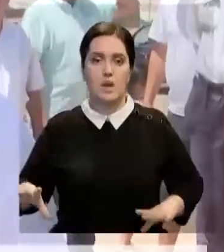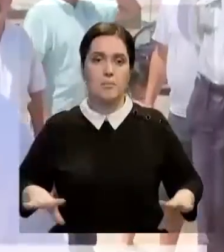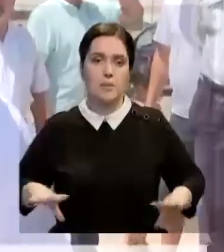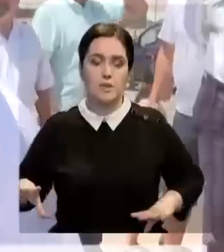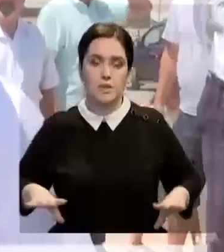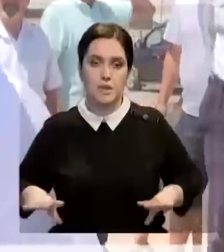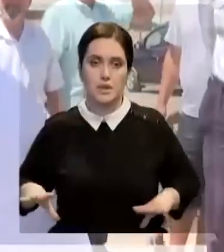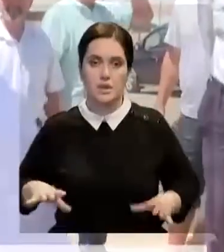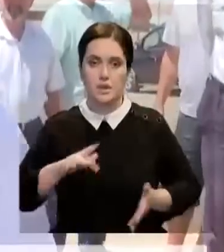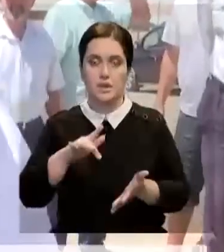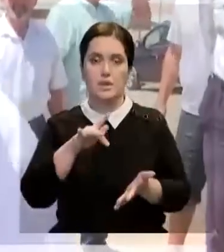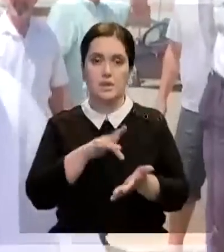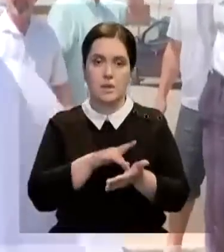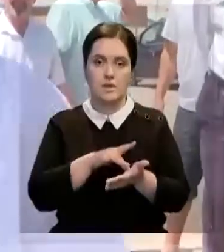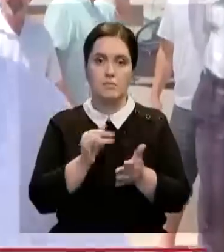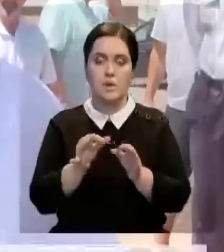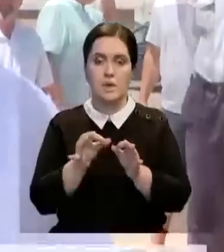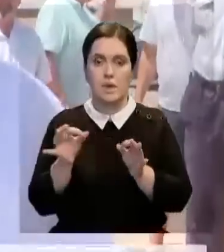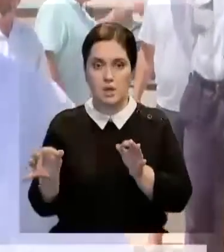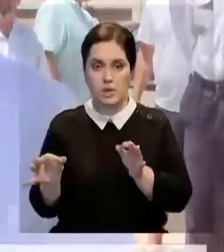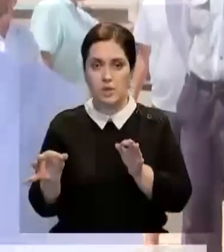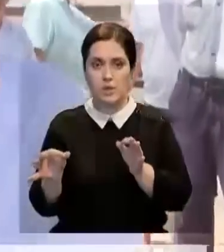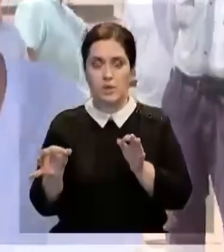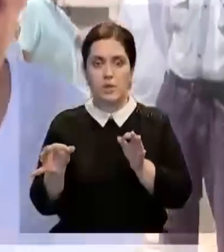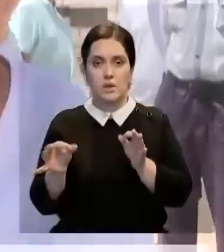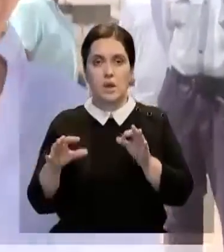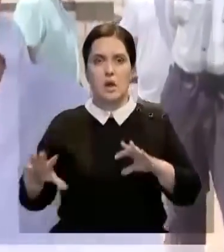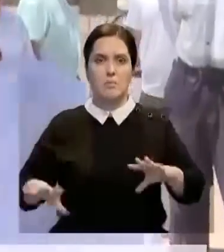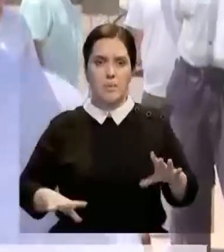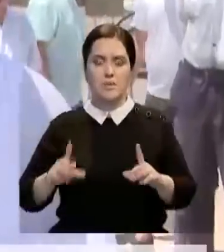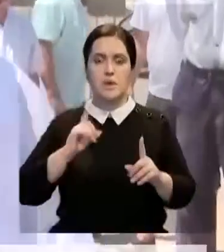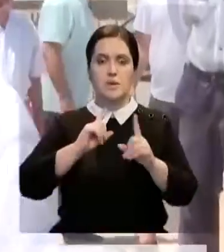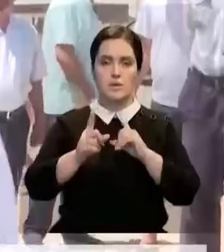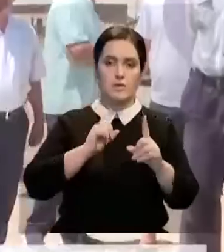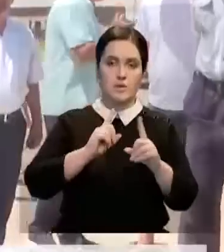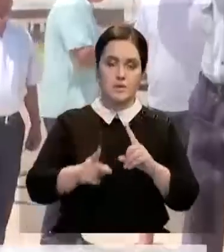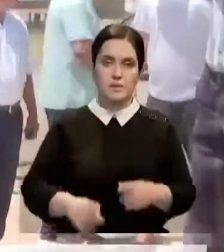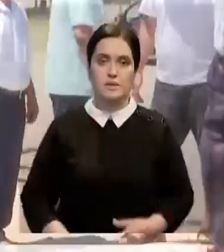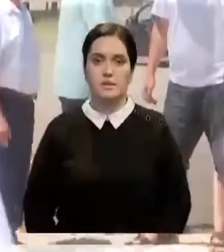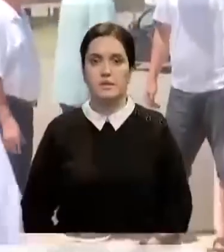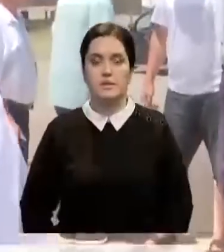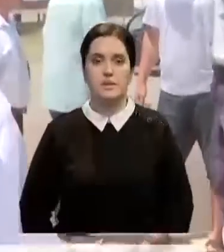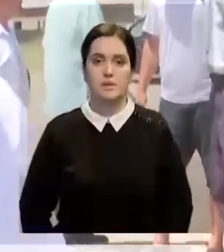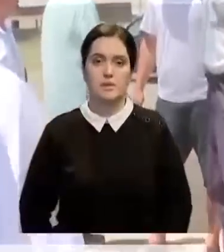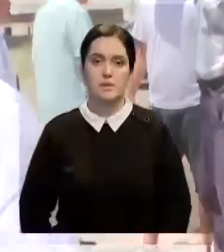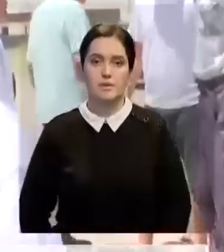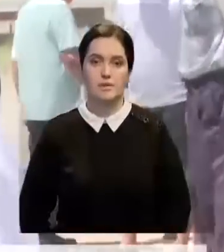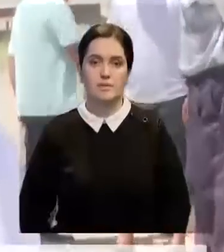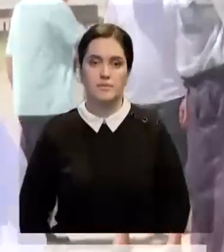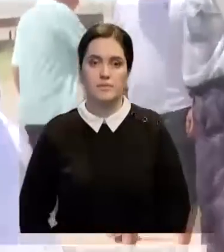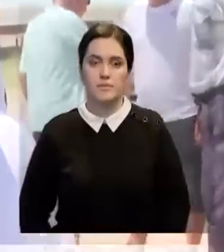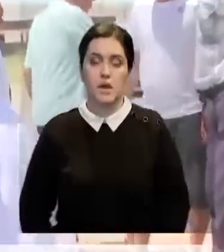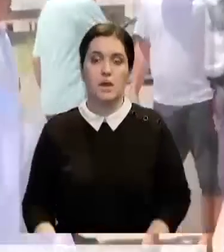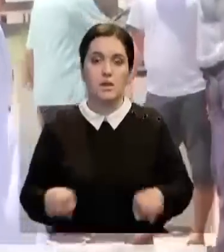к городскому и районному. Они по базару ходят. Вот так проверяют.